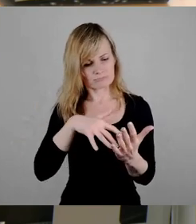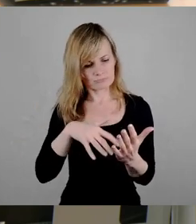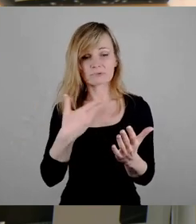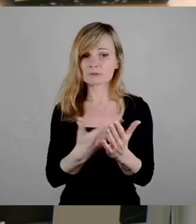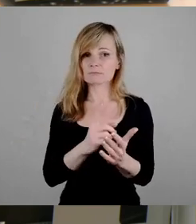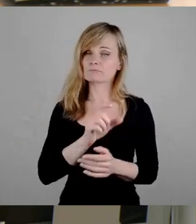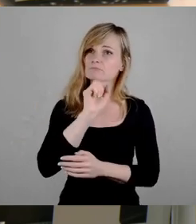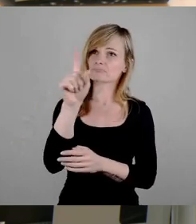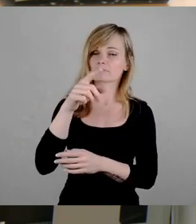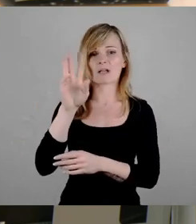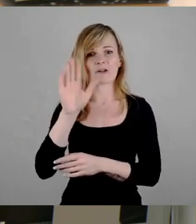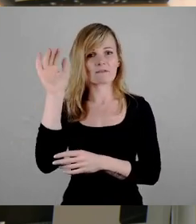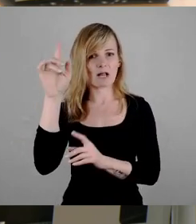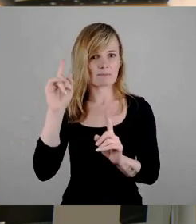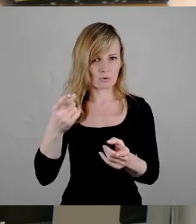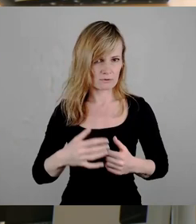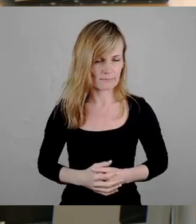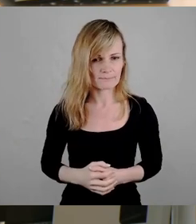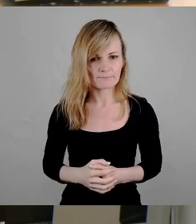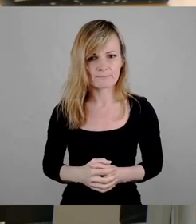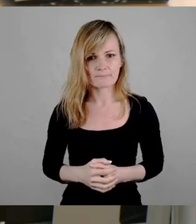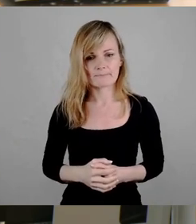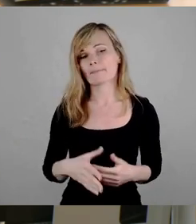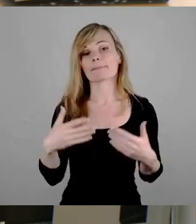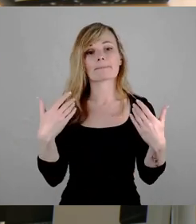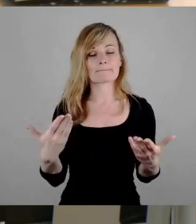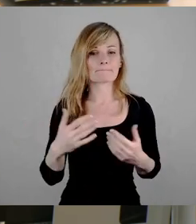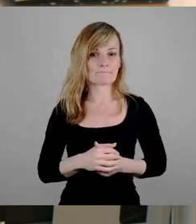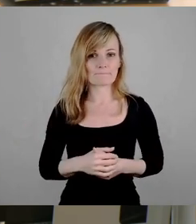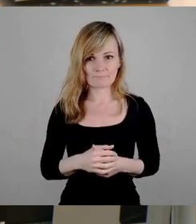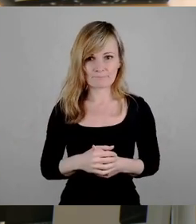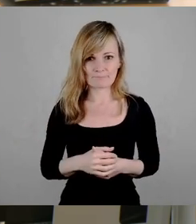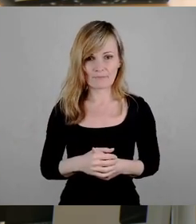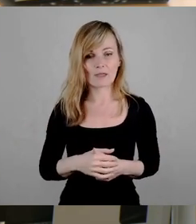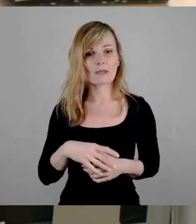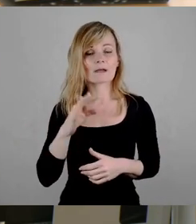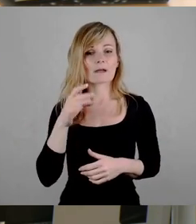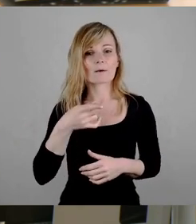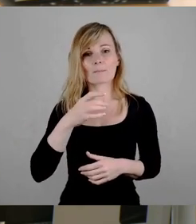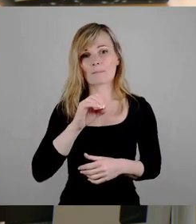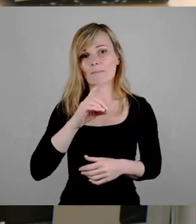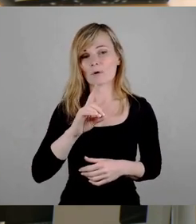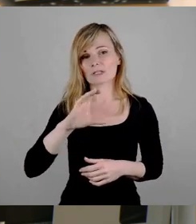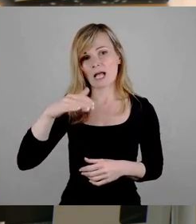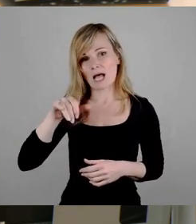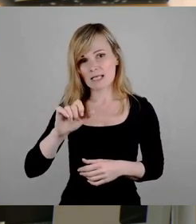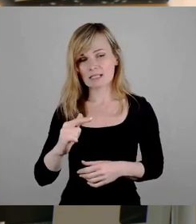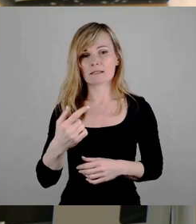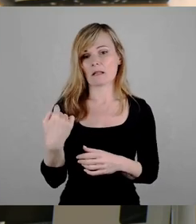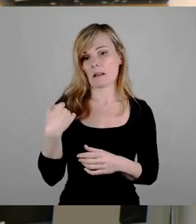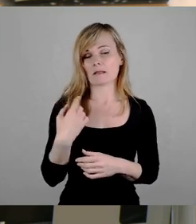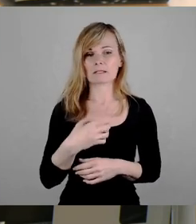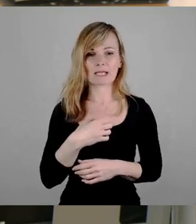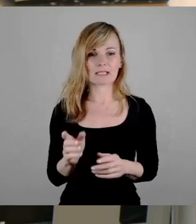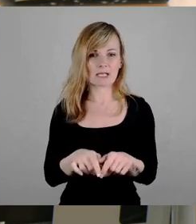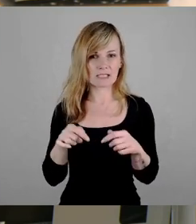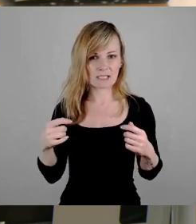Ja, ansonsten kann ich nur verweisen auf den sehr aktuellen Podcast, der in der Großen Dresdner Zeitung seit gestern im